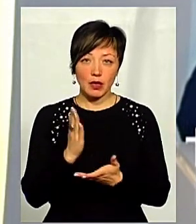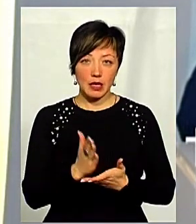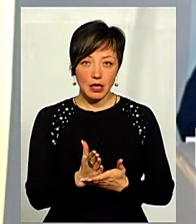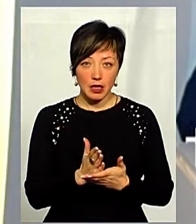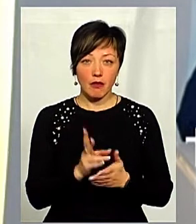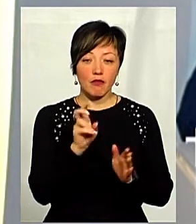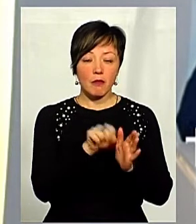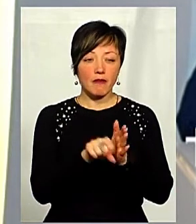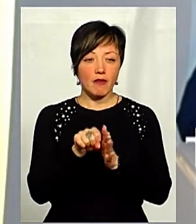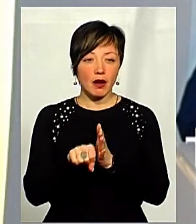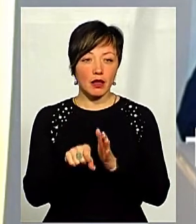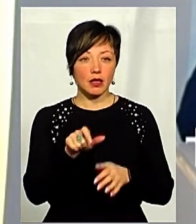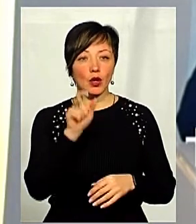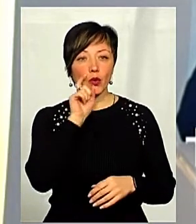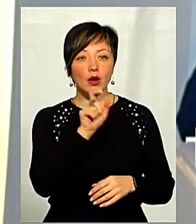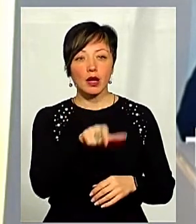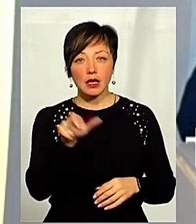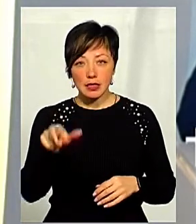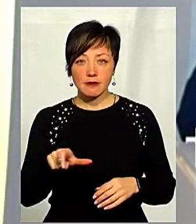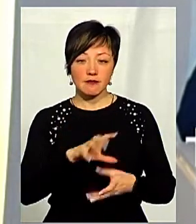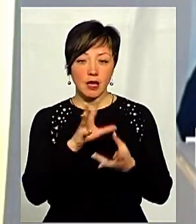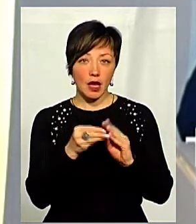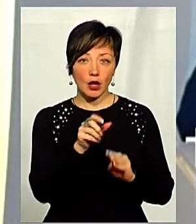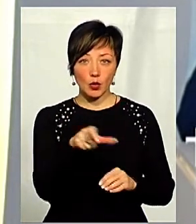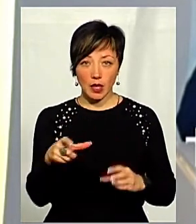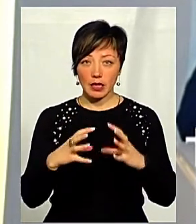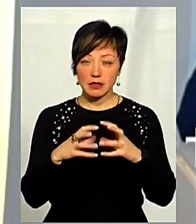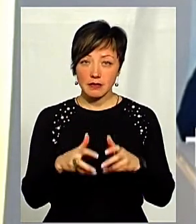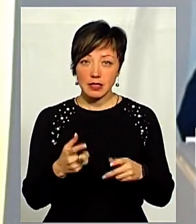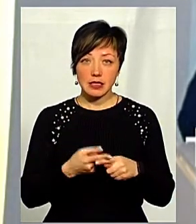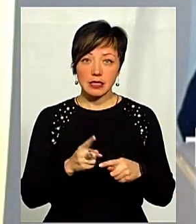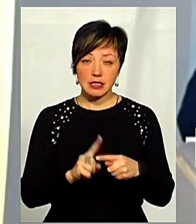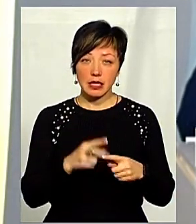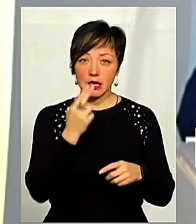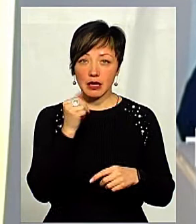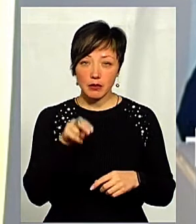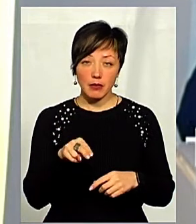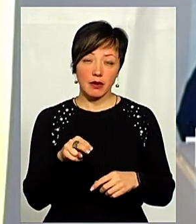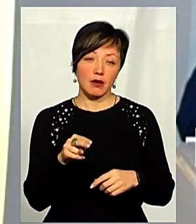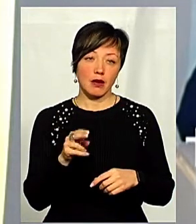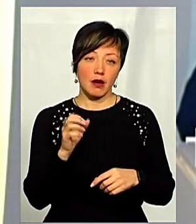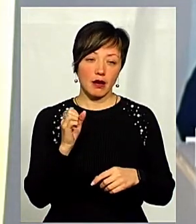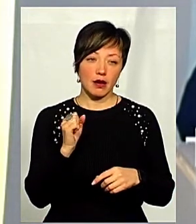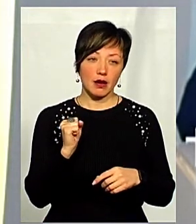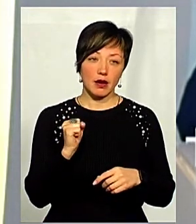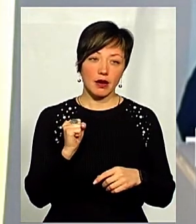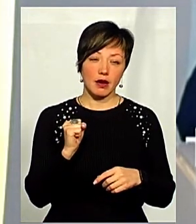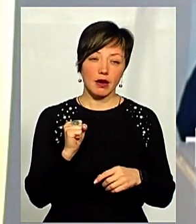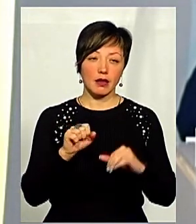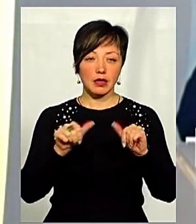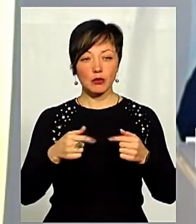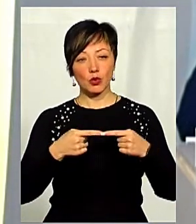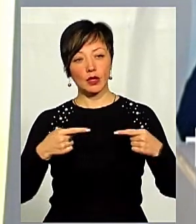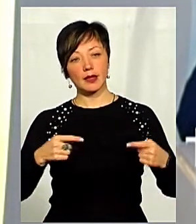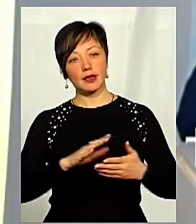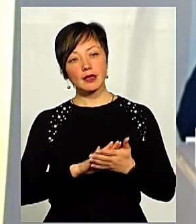які вбивали українці, вбивали взагалі людей на землі, цей той самий гриб, наприклад, типу А